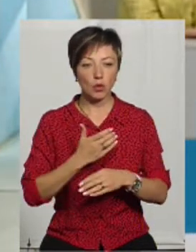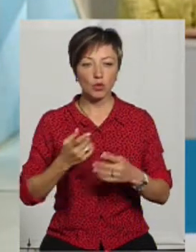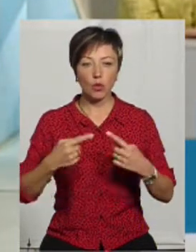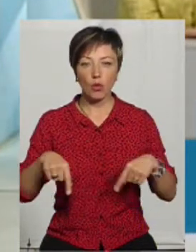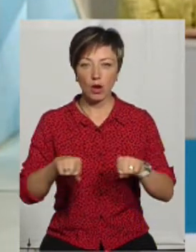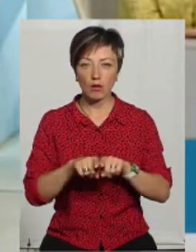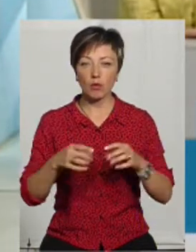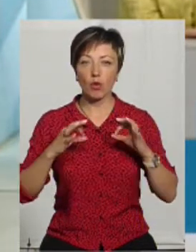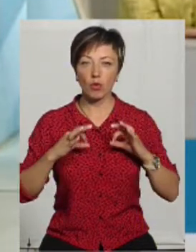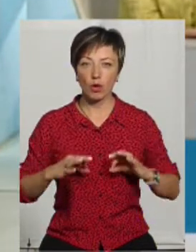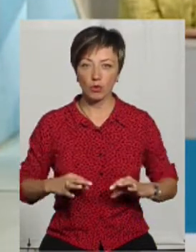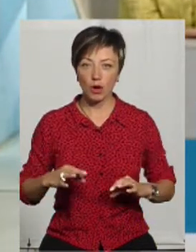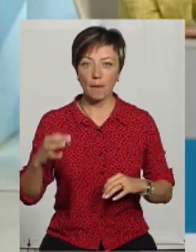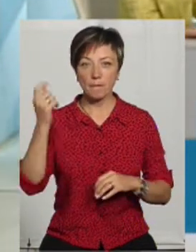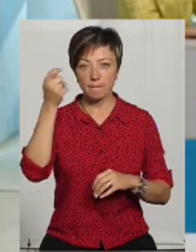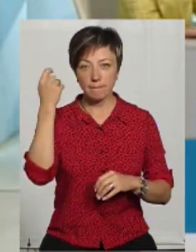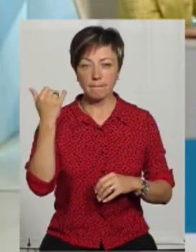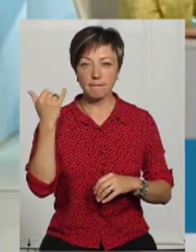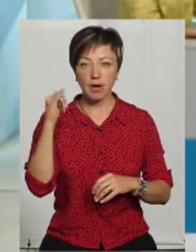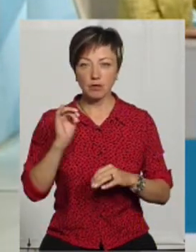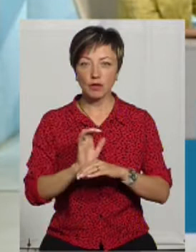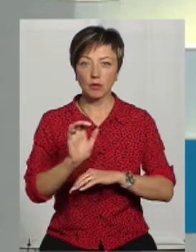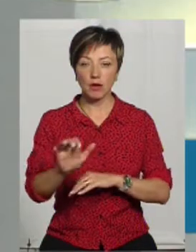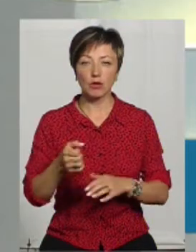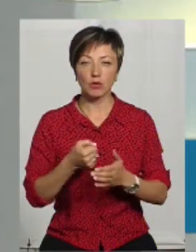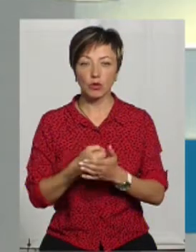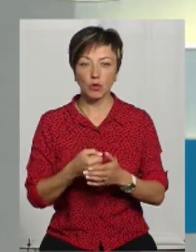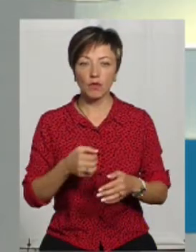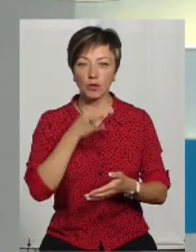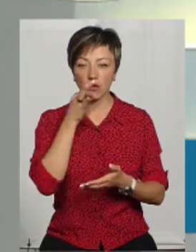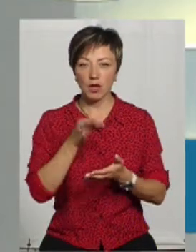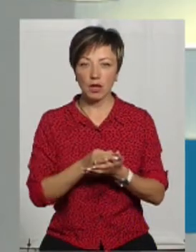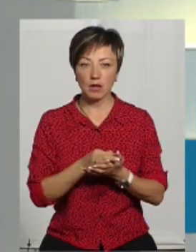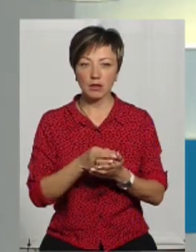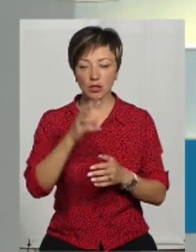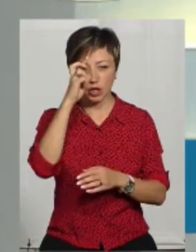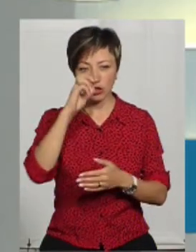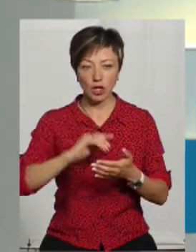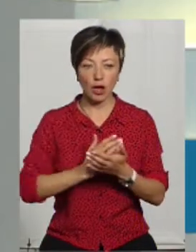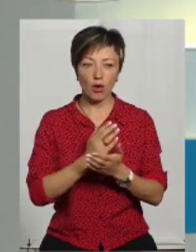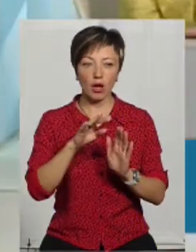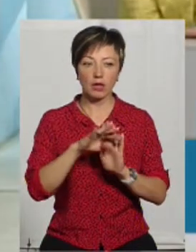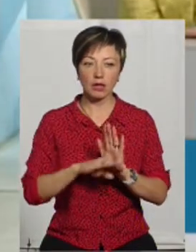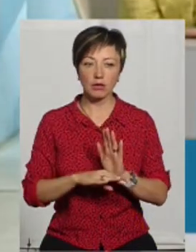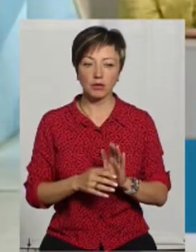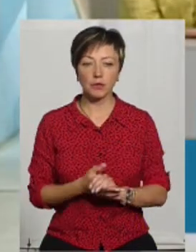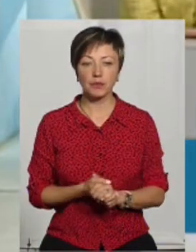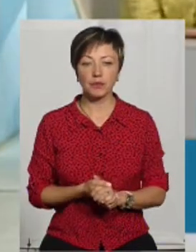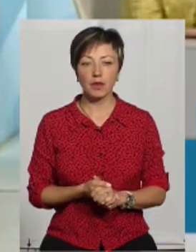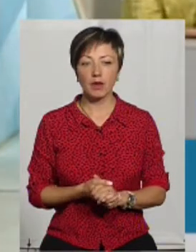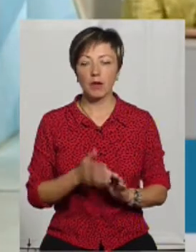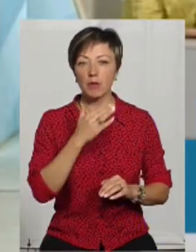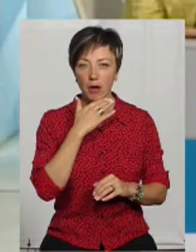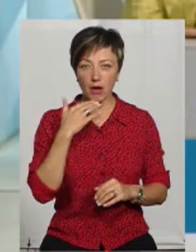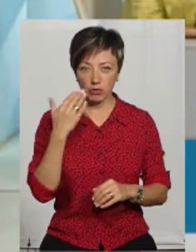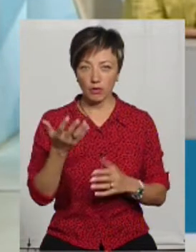до органів прокуратури стосовно пасовищ, вони відправляють до відповідальних органів Держгеокадастру. Багато